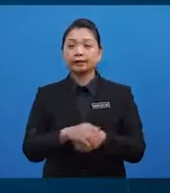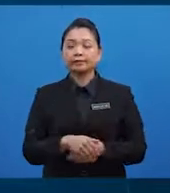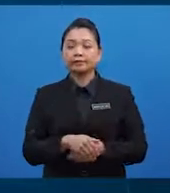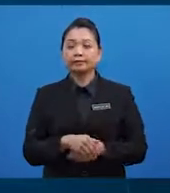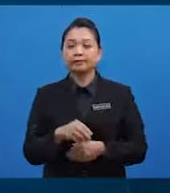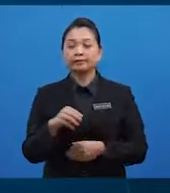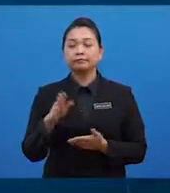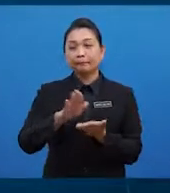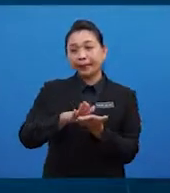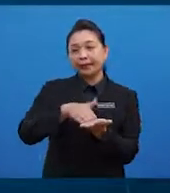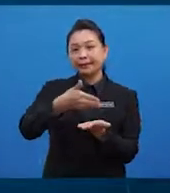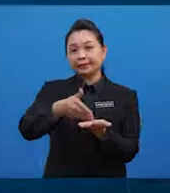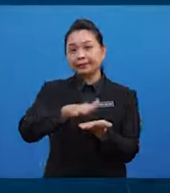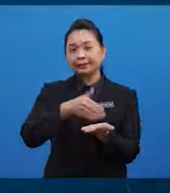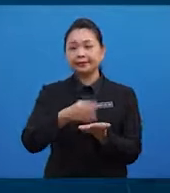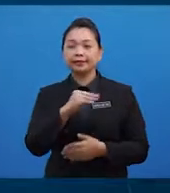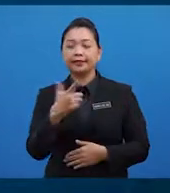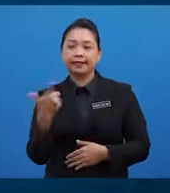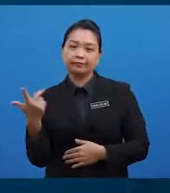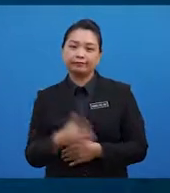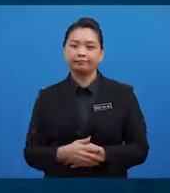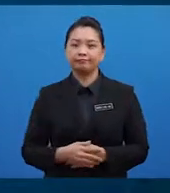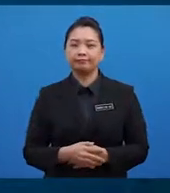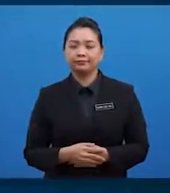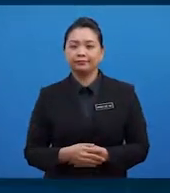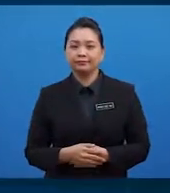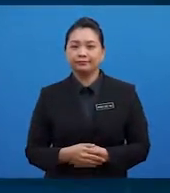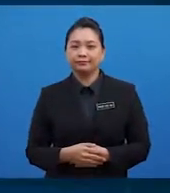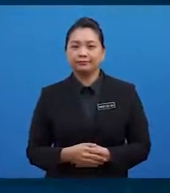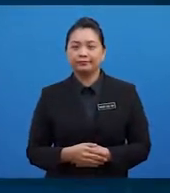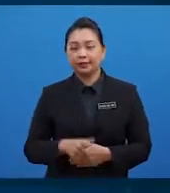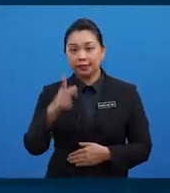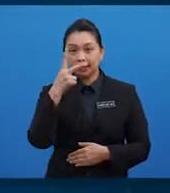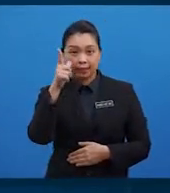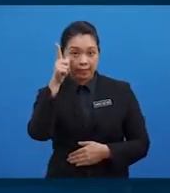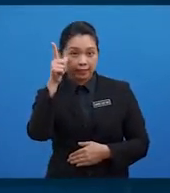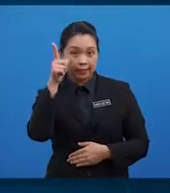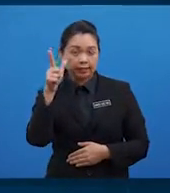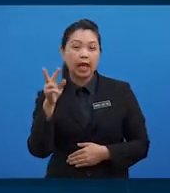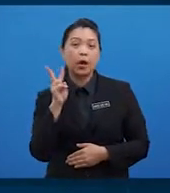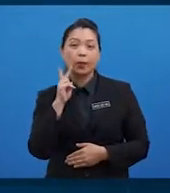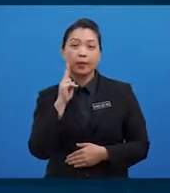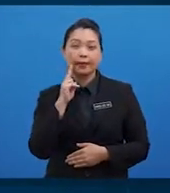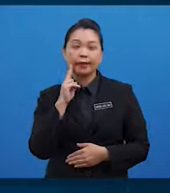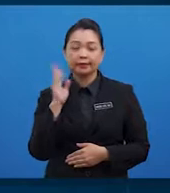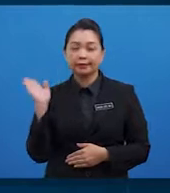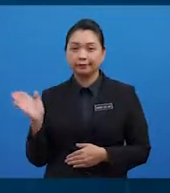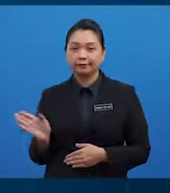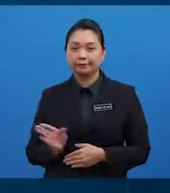dan sebagainya. Seterusnya, kita lihat pula kumpulan micronutrien.